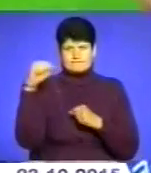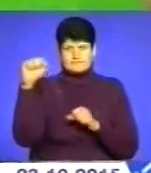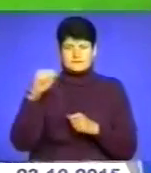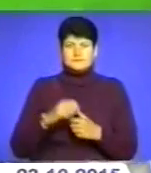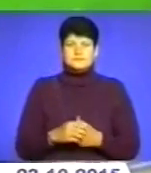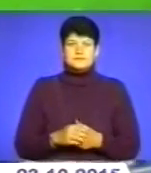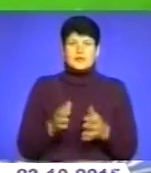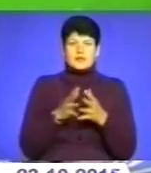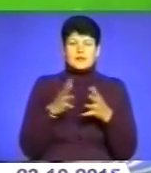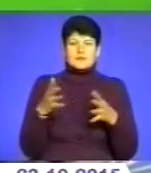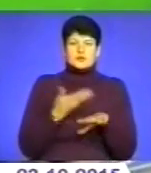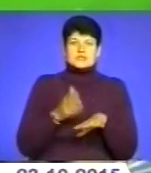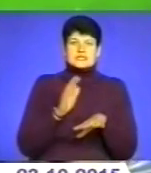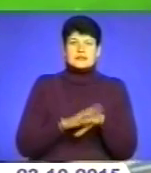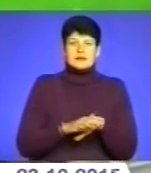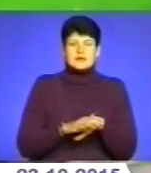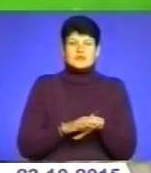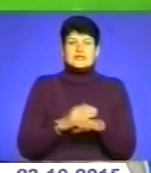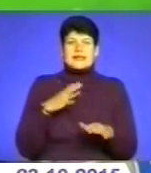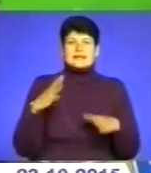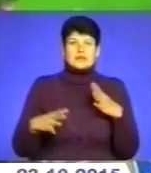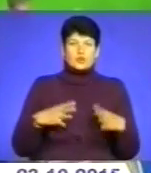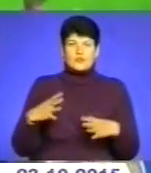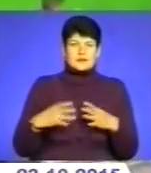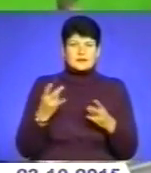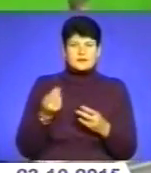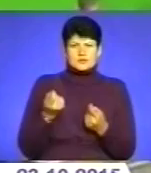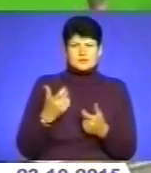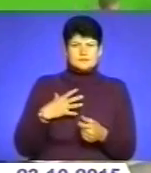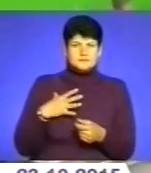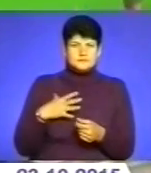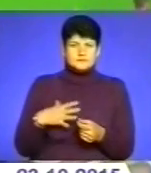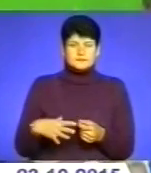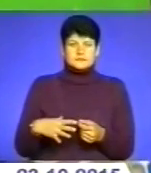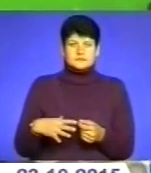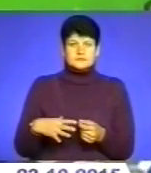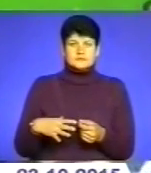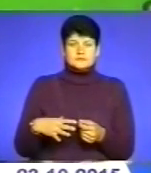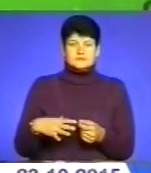Найбільше складність, напевно, на тренуваннях, десь там треба подорпіти, десь треба